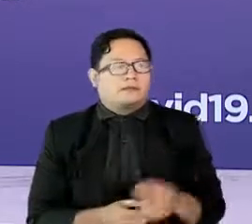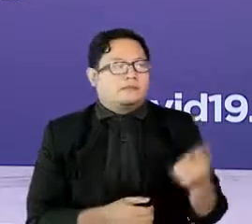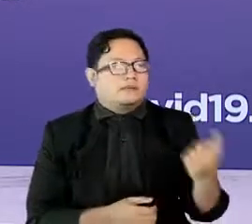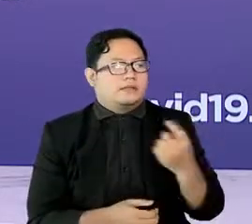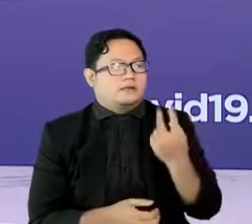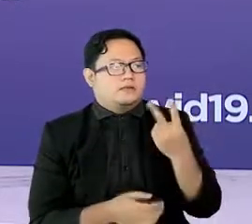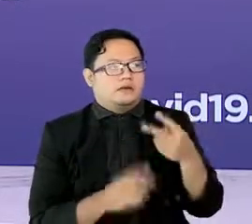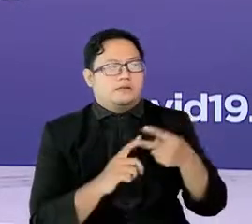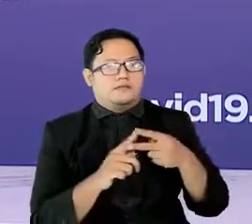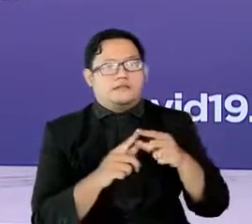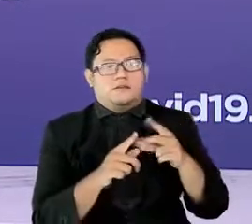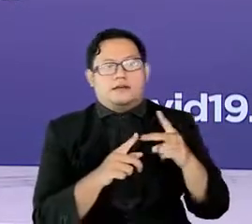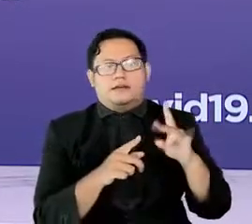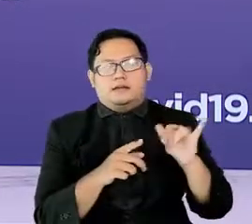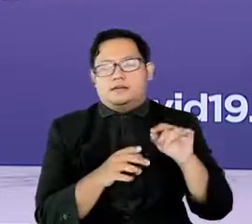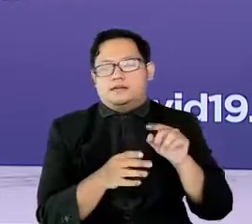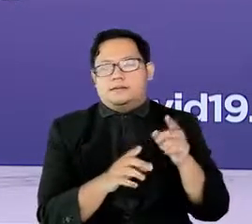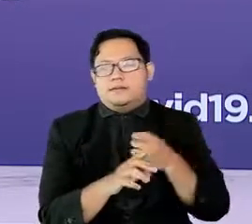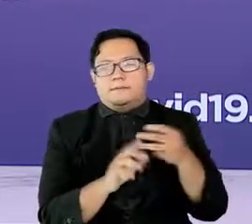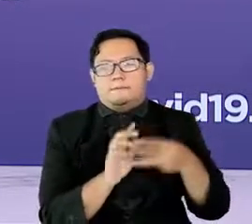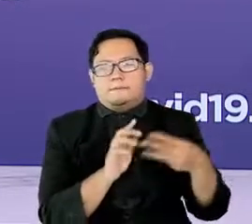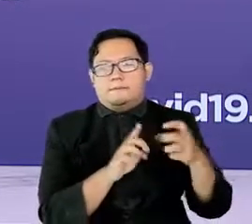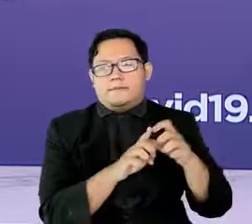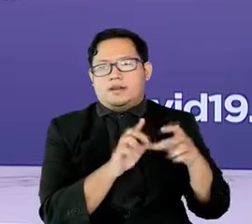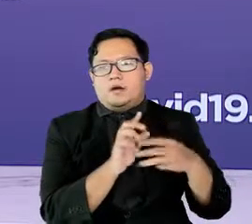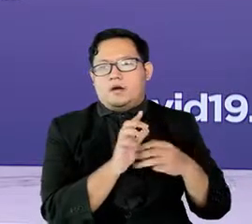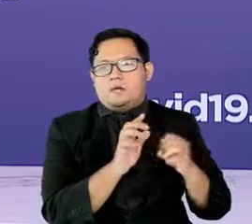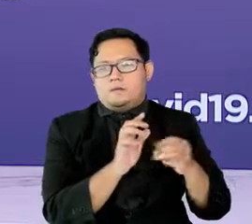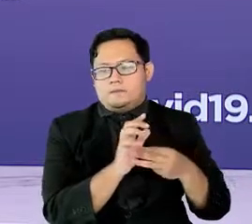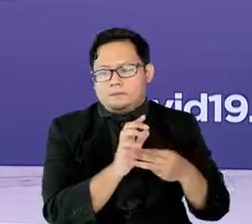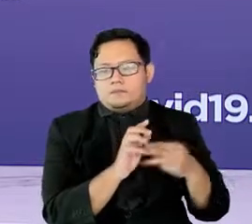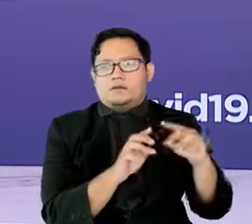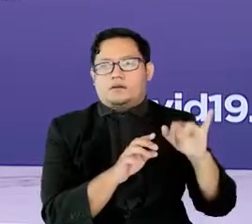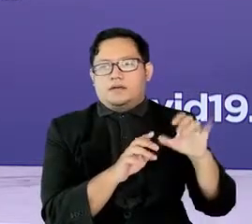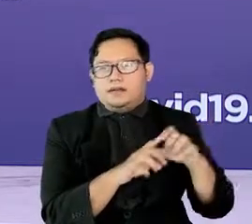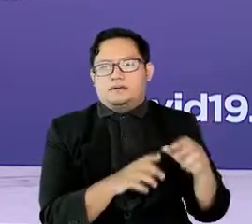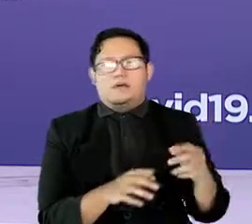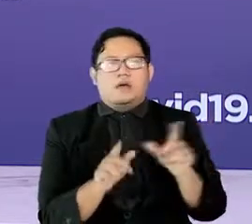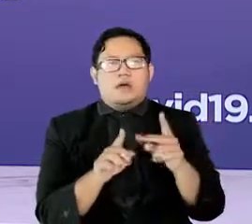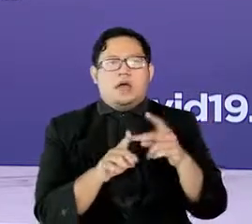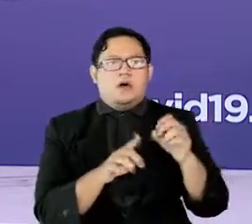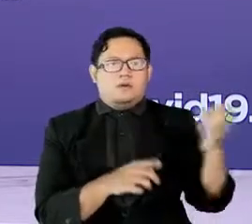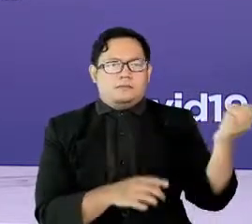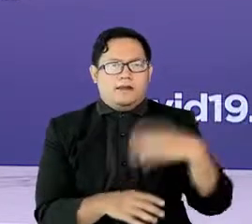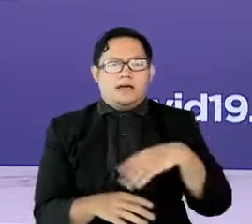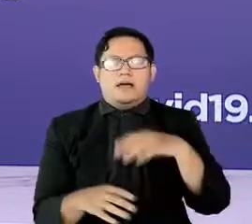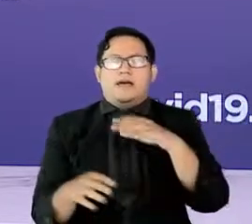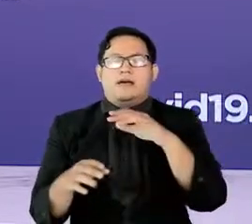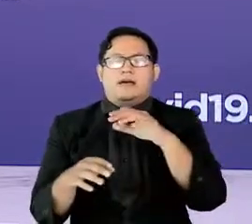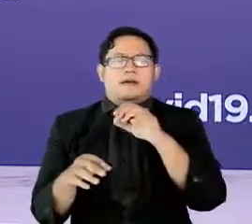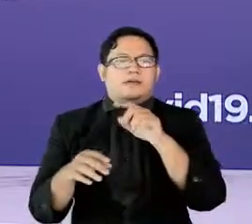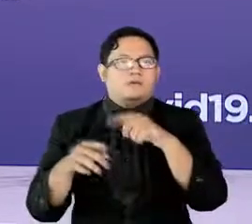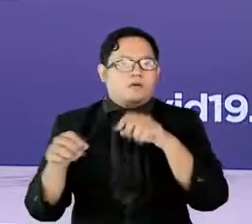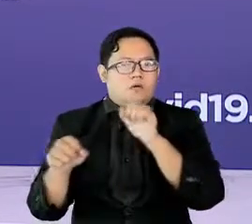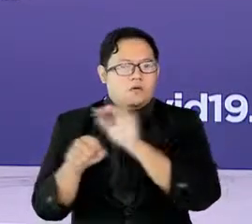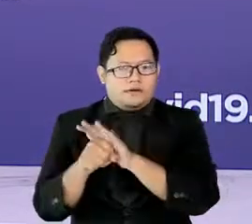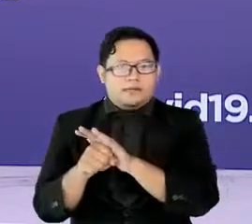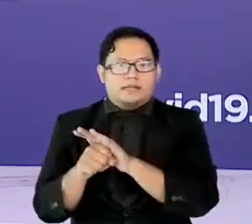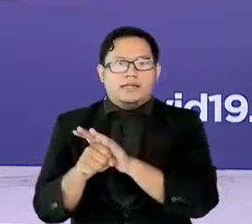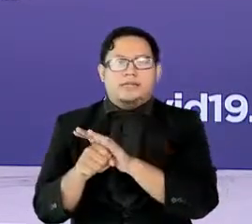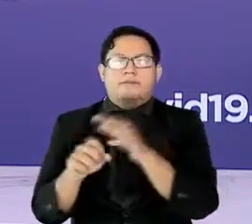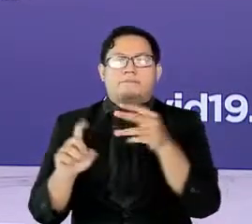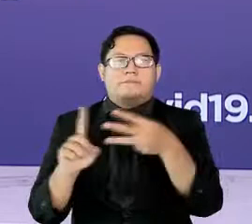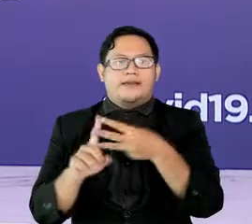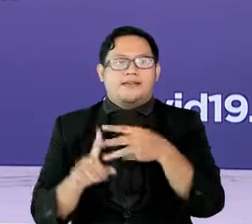kedua dari Fahri, medkom.id. WHO dalam laporannya menyebut varian COVID-19 MU atau secara ilmiah dikenal sebagai